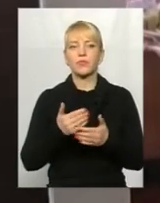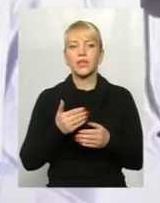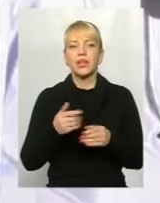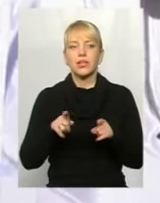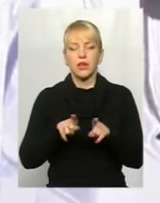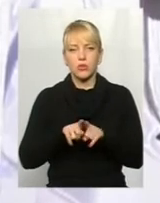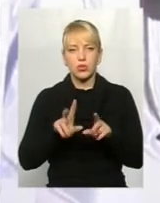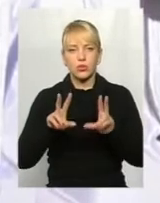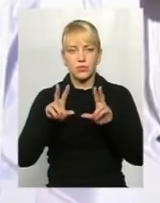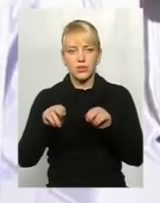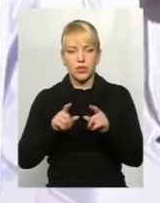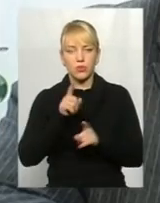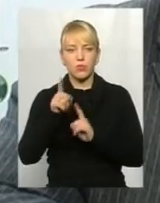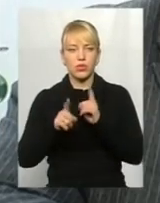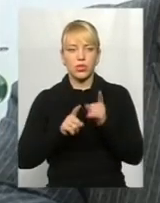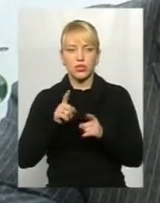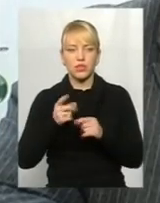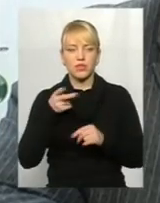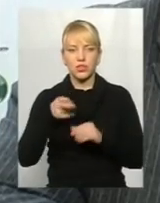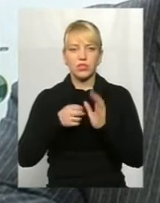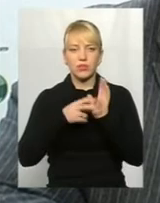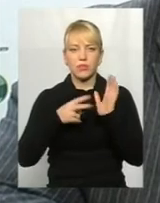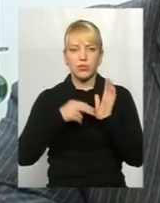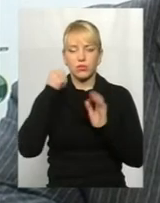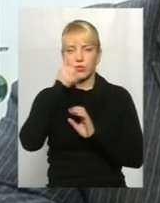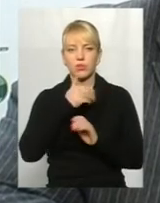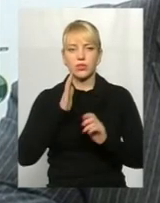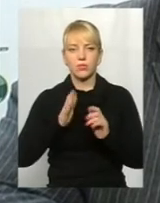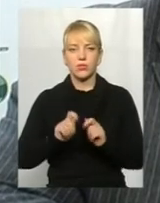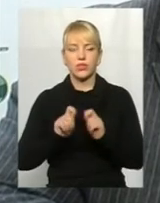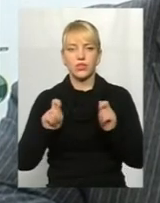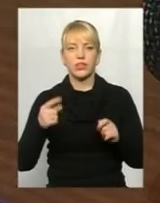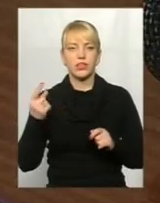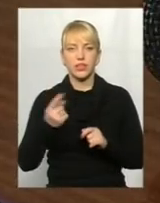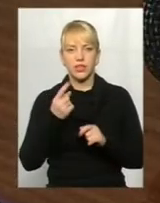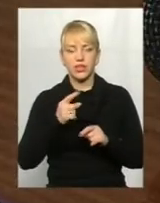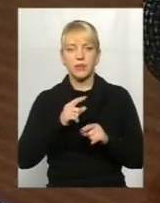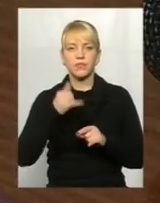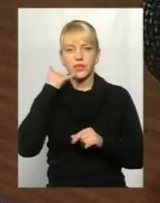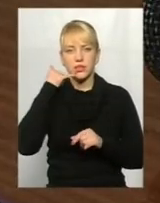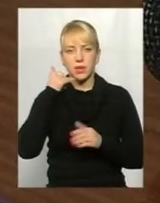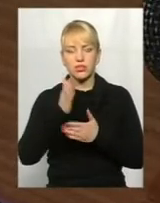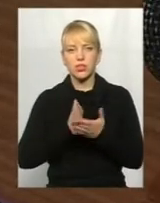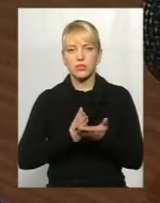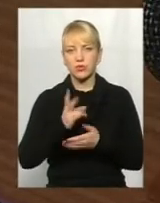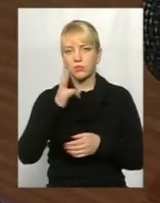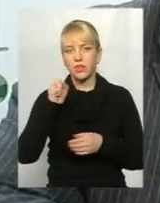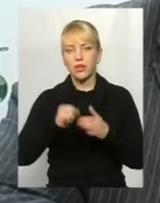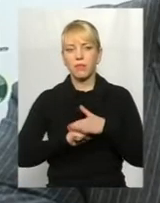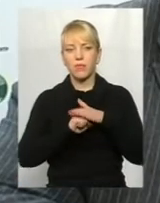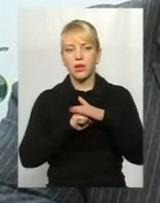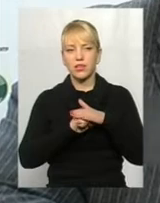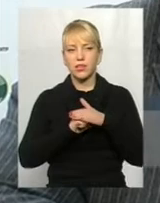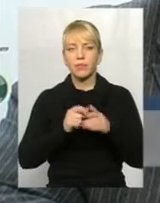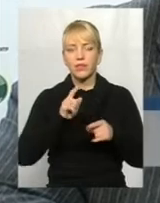теж обіцяють модернізувати. У 2017 році відкриємо єдину диспетсерську службу на базі екстрену